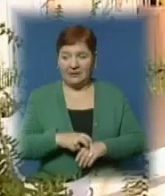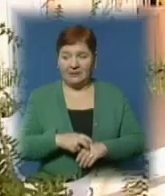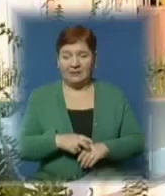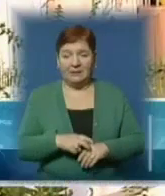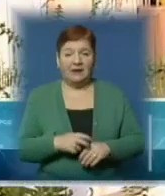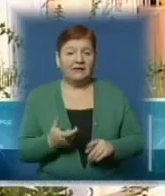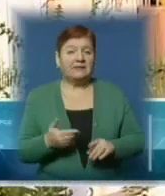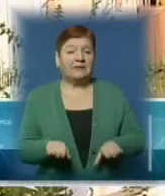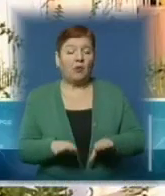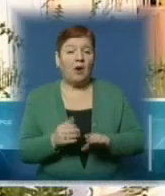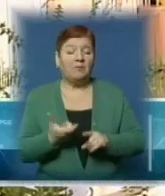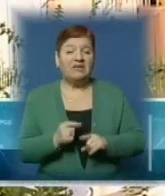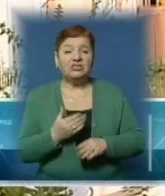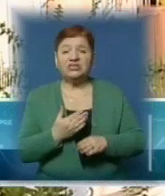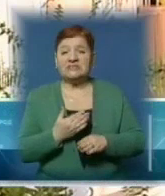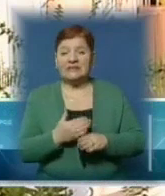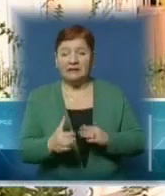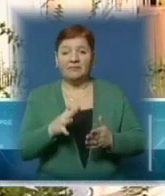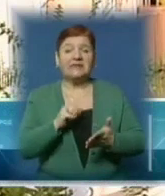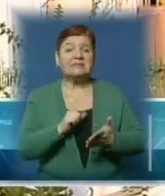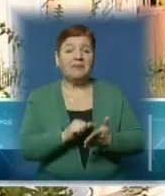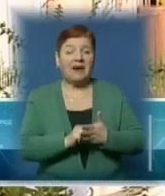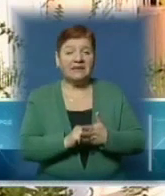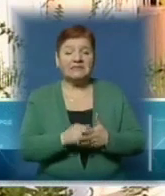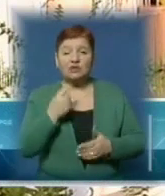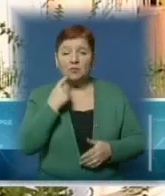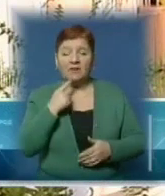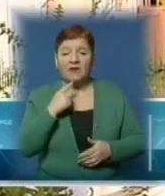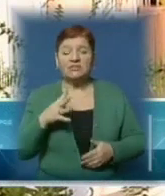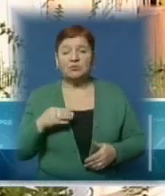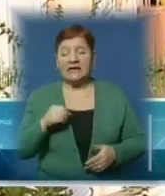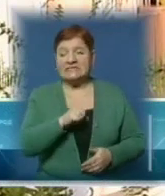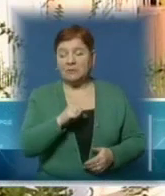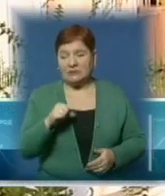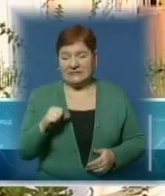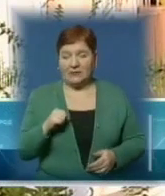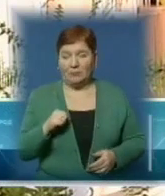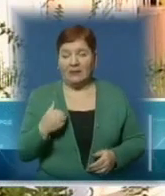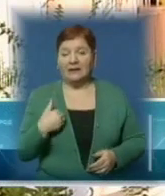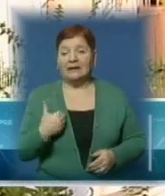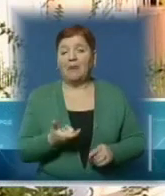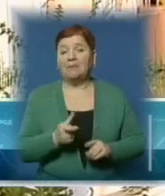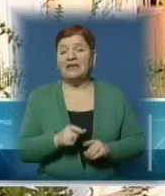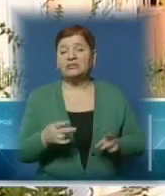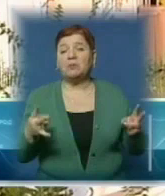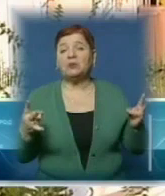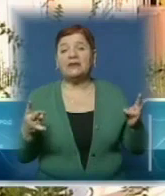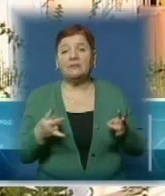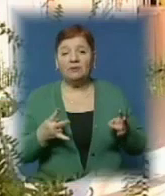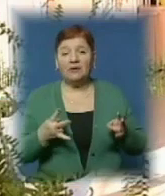школі немає, тому що більша частина батьків займається проблемами зубів, своїх діточок самостійно. Нам більше потрібен